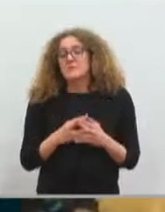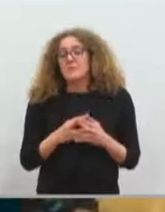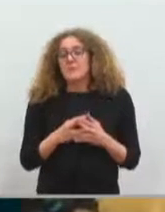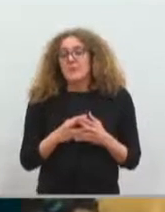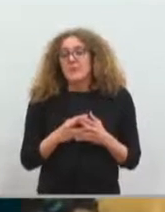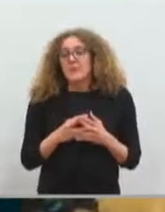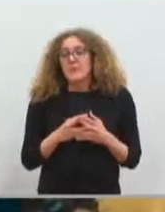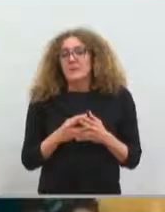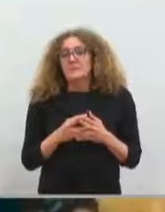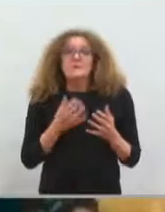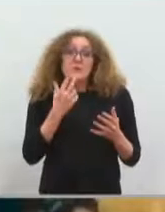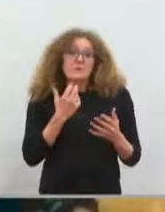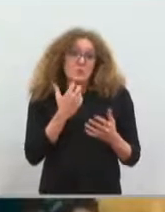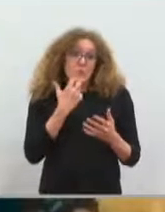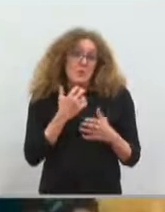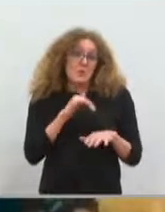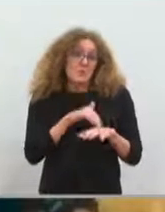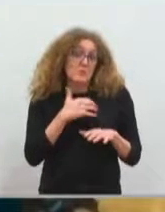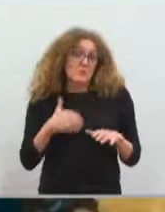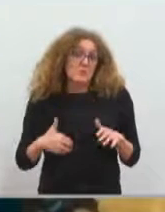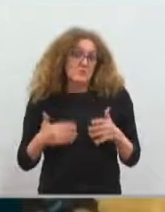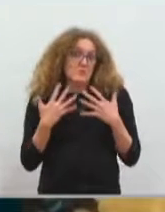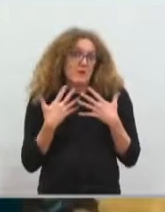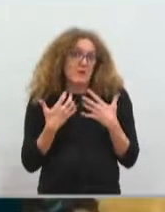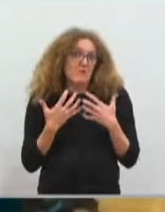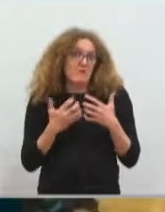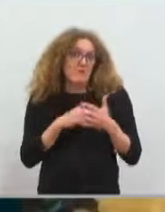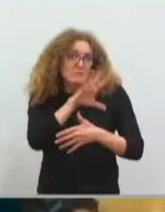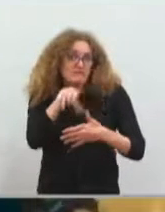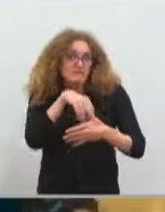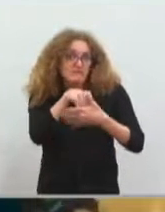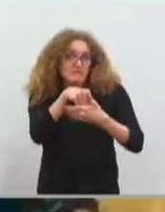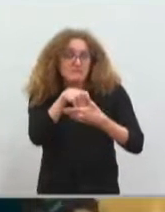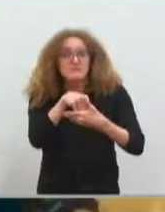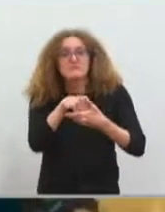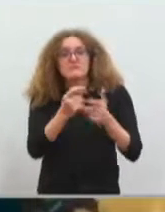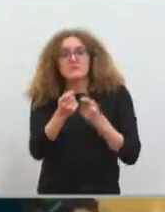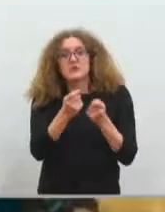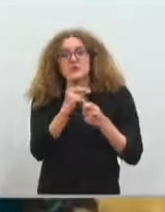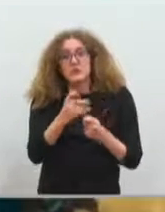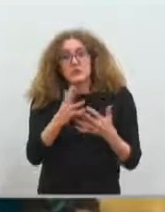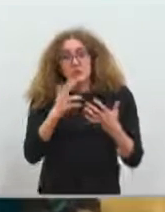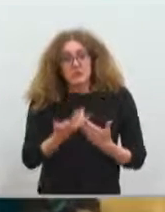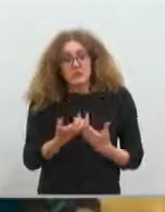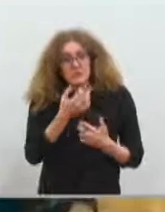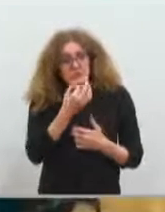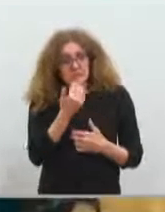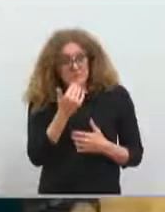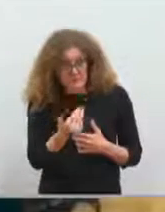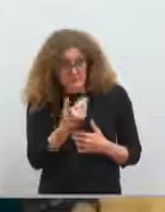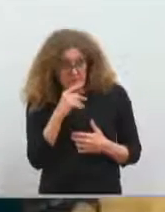municipale et les habitants de Clapier. Je voulais juste le rappeler et remercier René Revol et ses équipes pour le travail engagé. Merci.